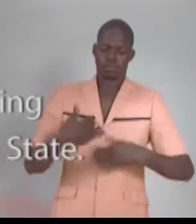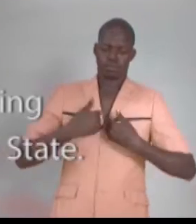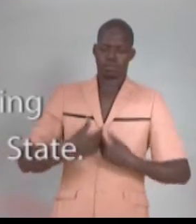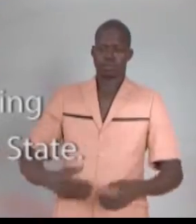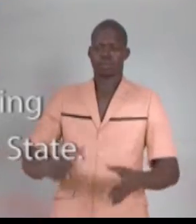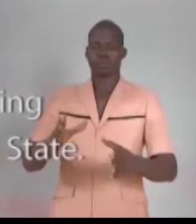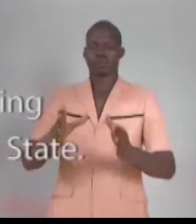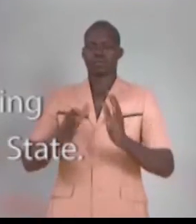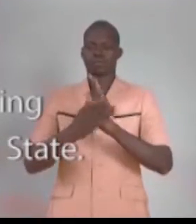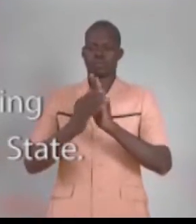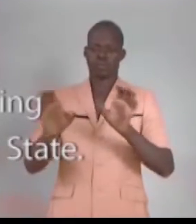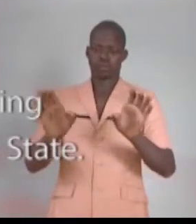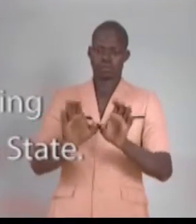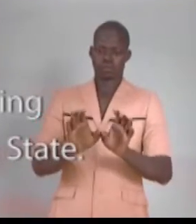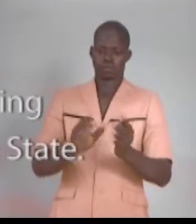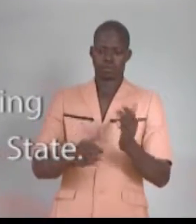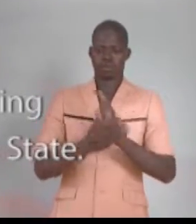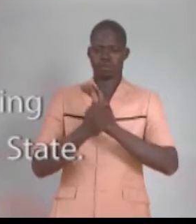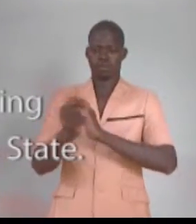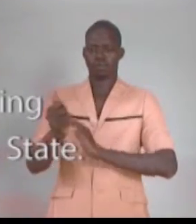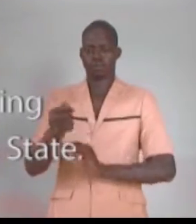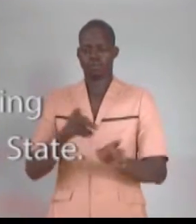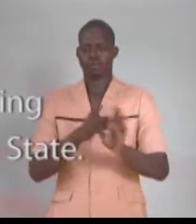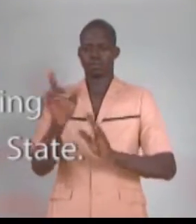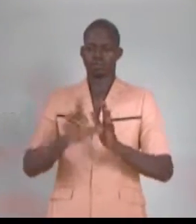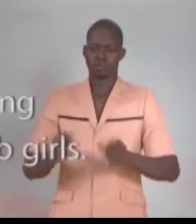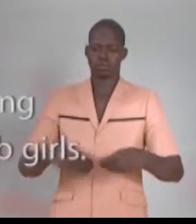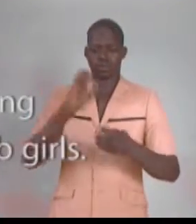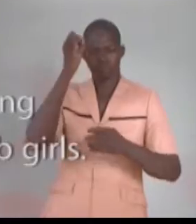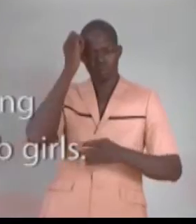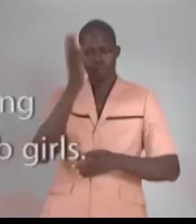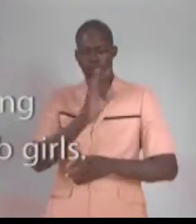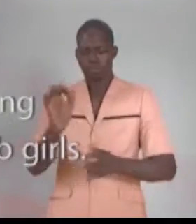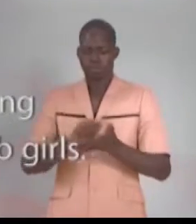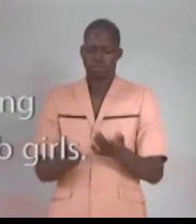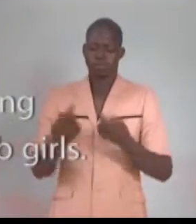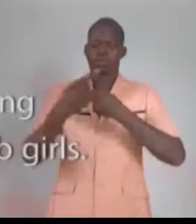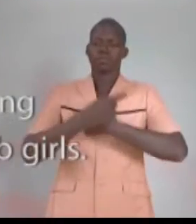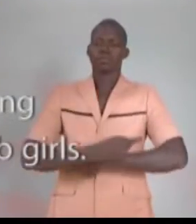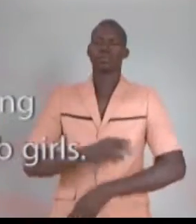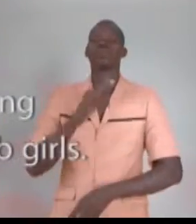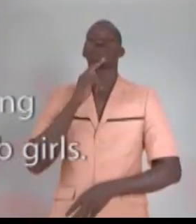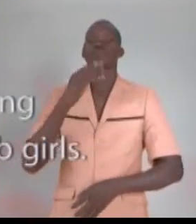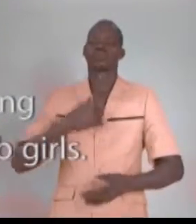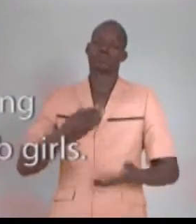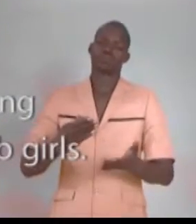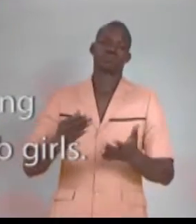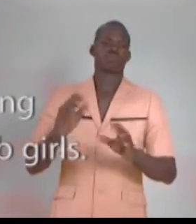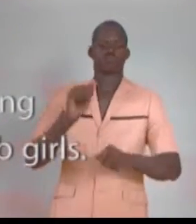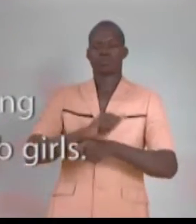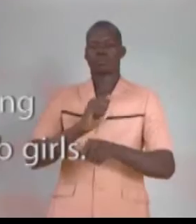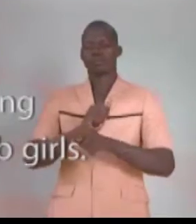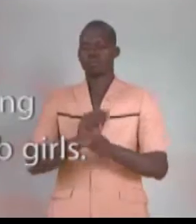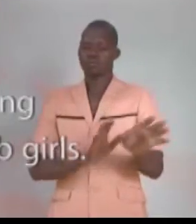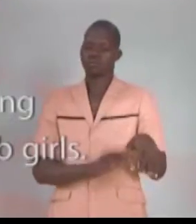du certificat de qualification professionnelle délivré par l'État burkinabé. À ce jour, Hilda a son propre atelier de couture